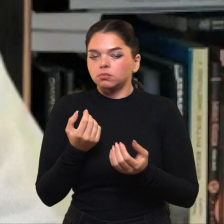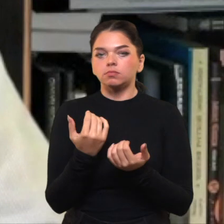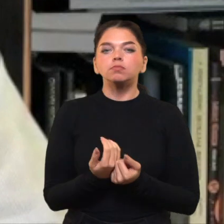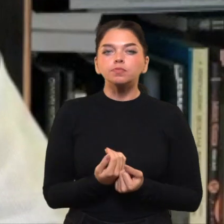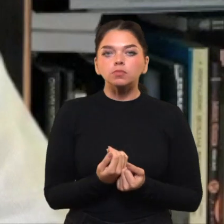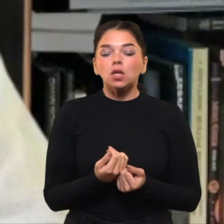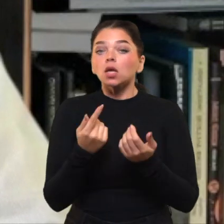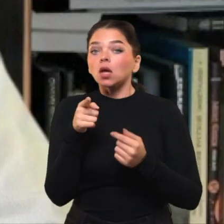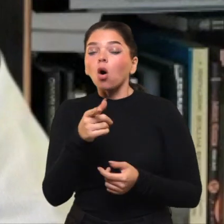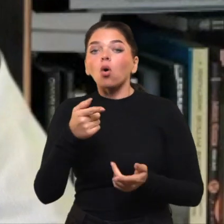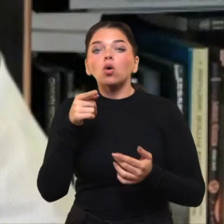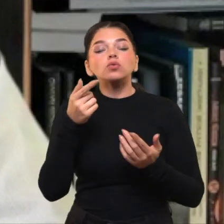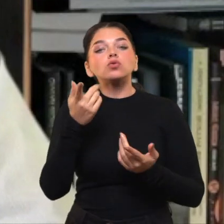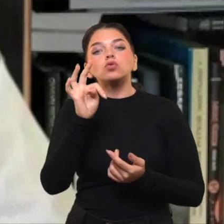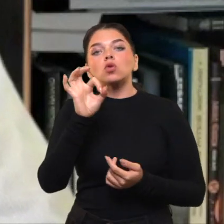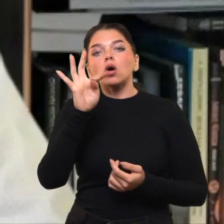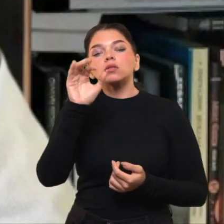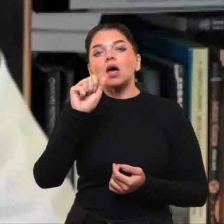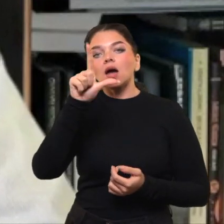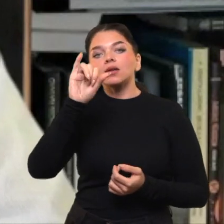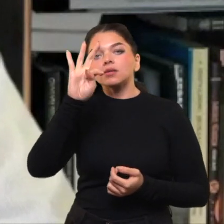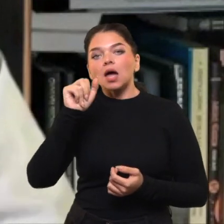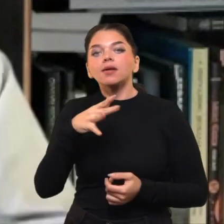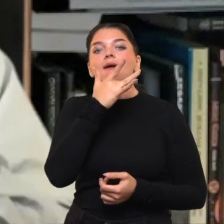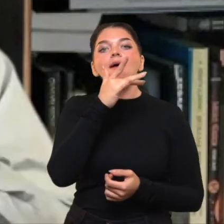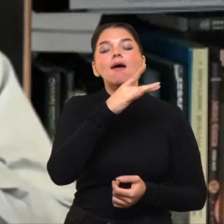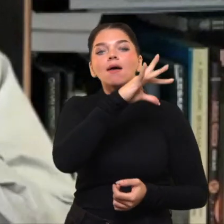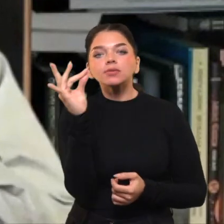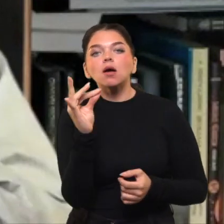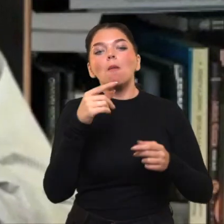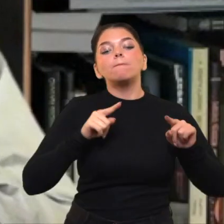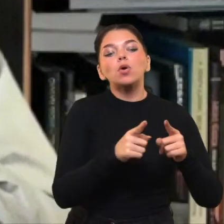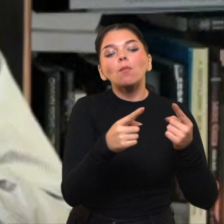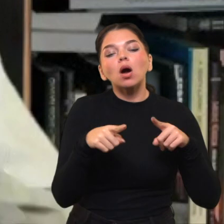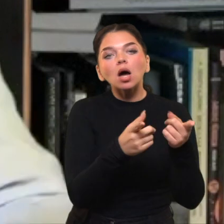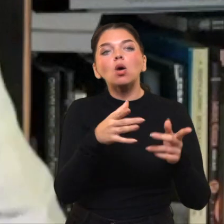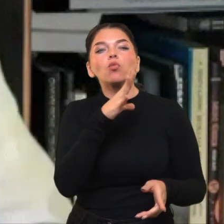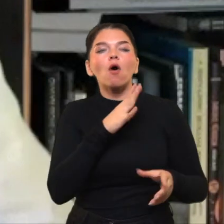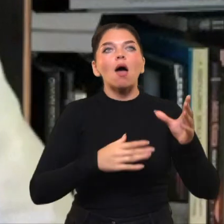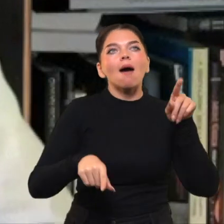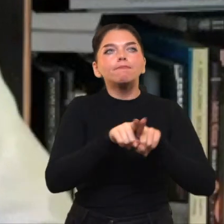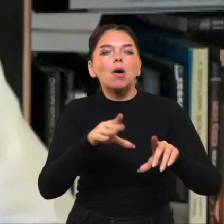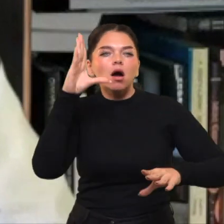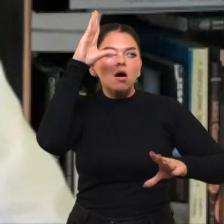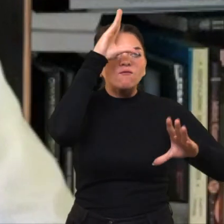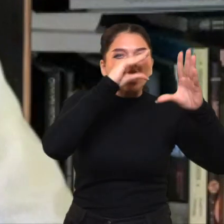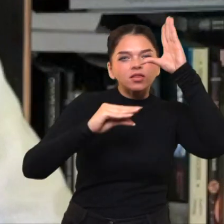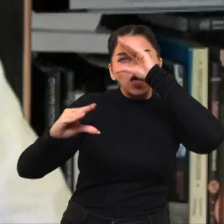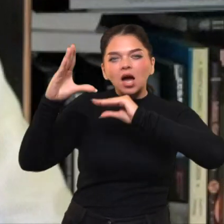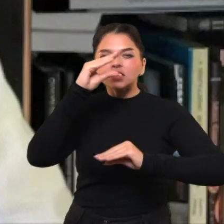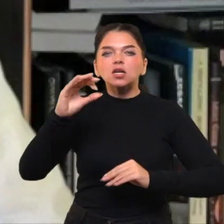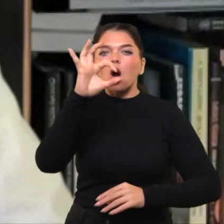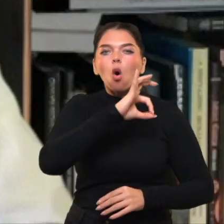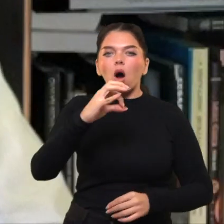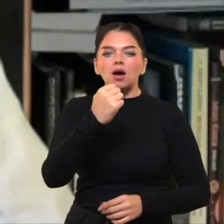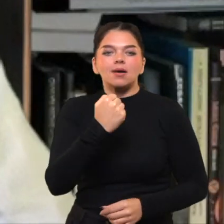Netgi pas laukinę, totalitarinę sovietinę propagandą, vis dėl to buvo iliuzija kažkokio